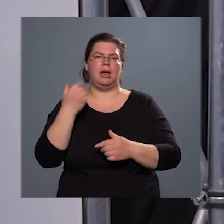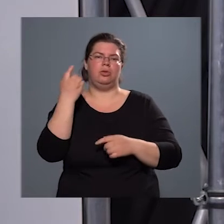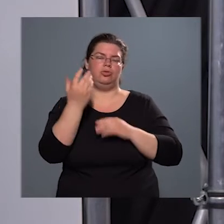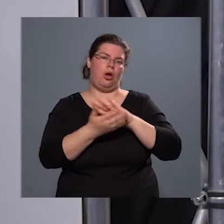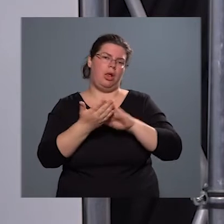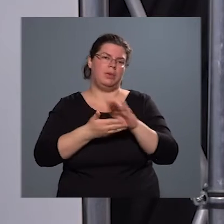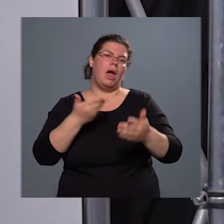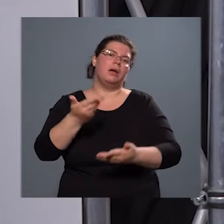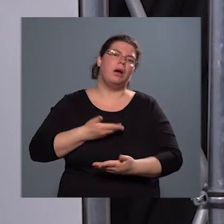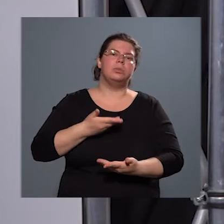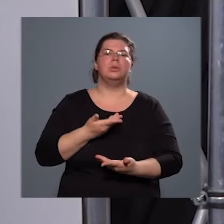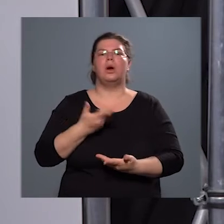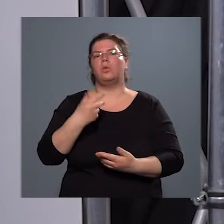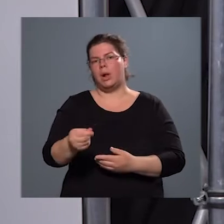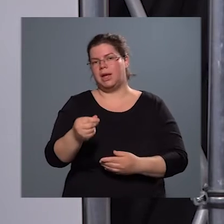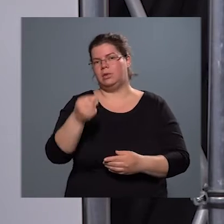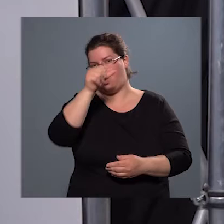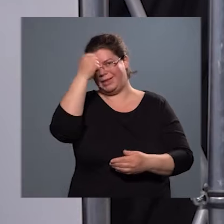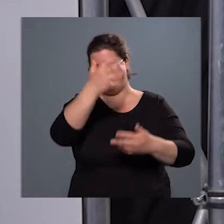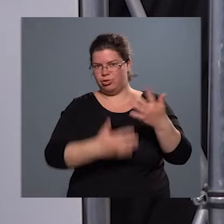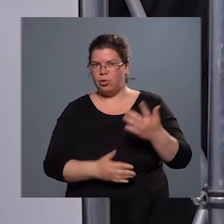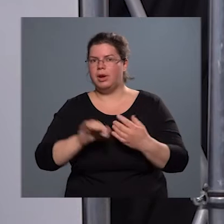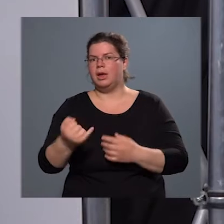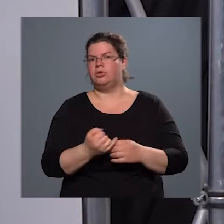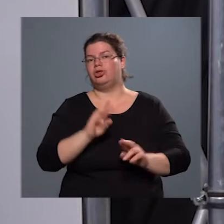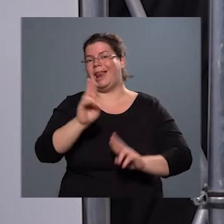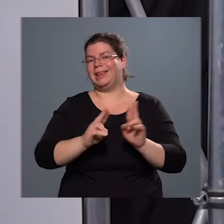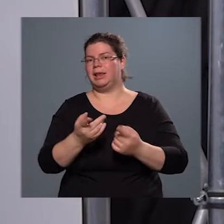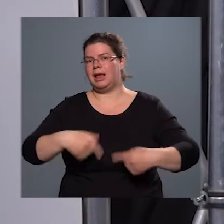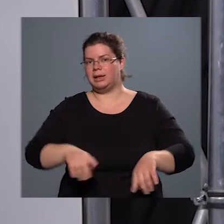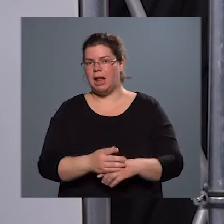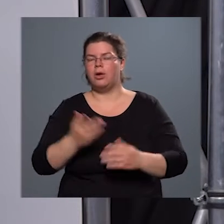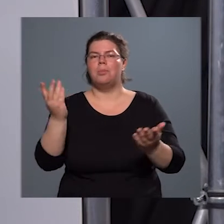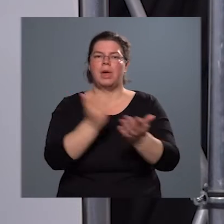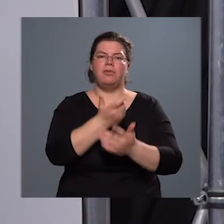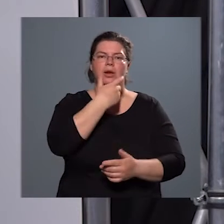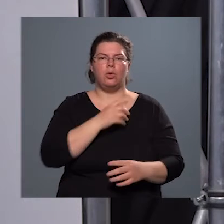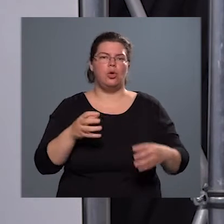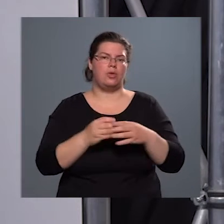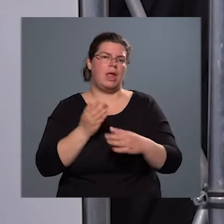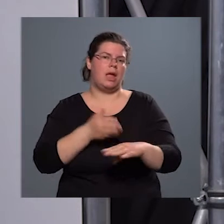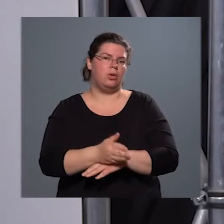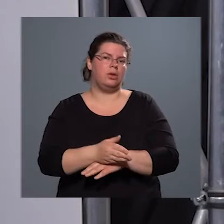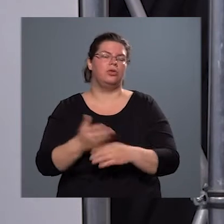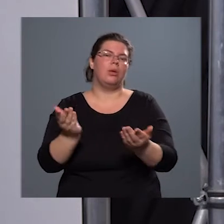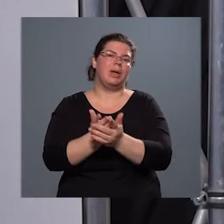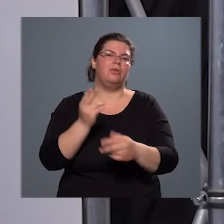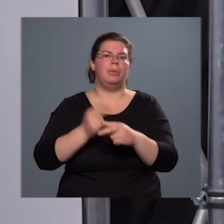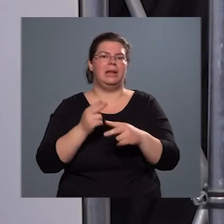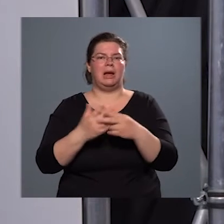névsorát, illetve jelentkeznek nálunk az oltásra a megfelelő korosztályhoz, illetve a megfelelő betegségekkel